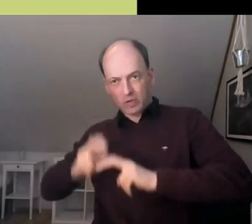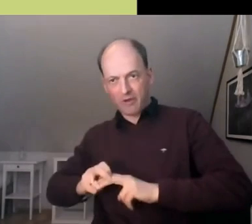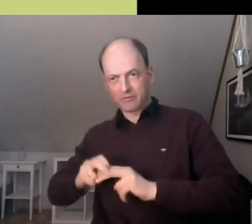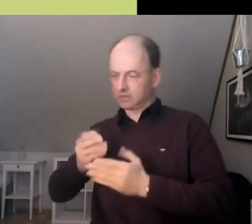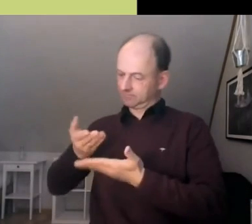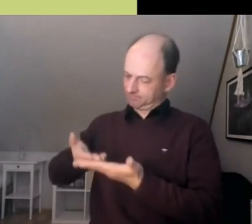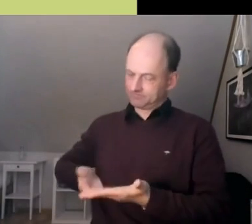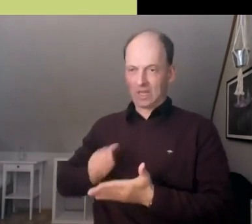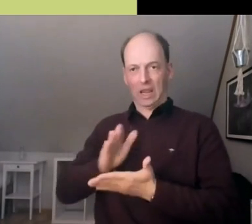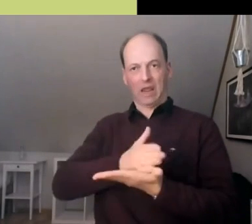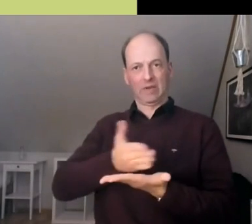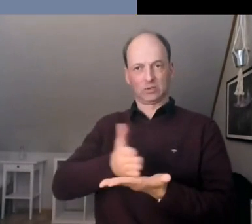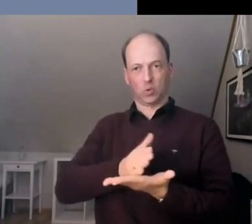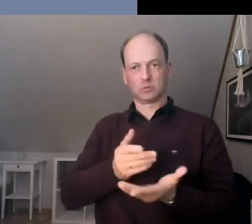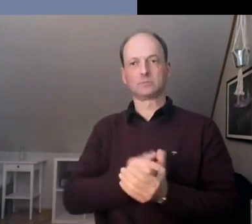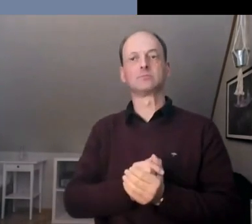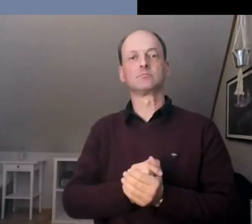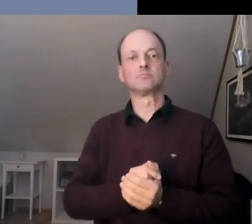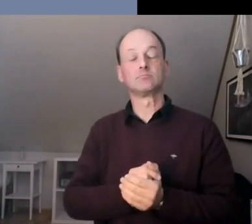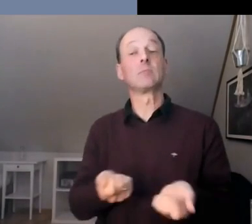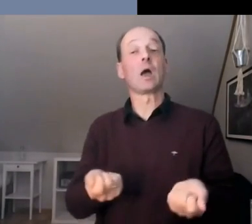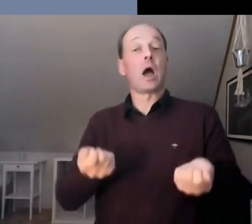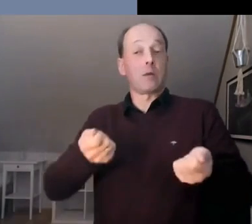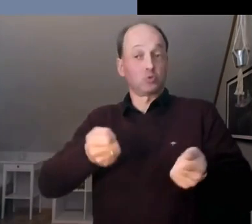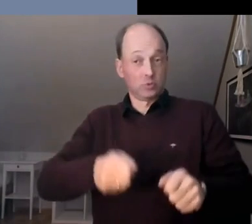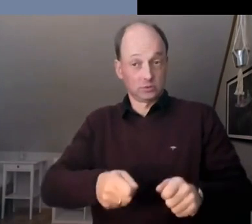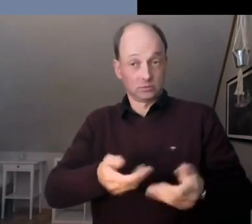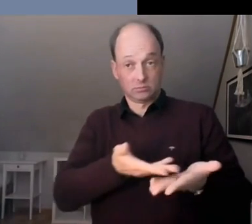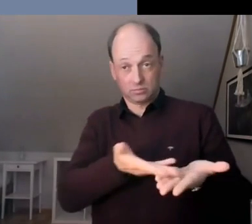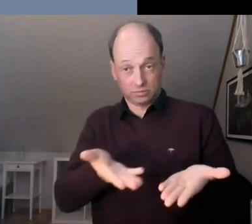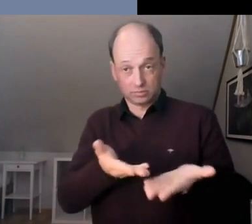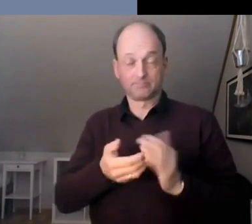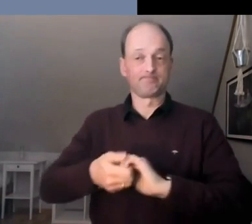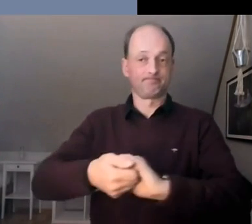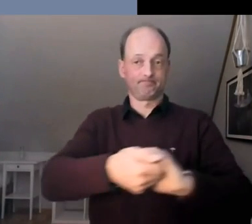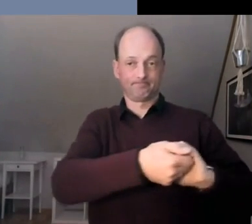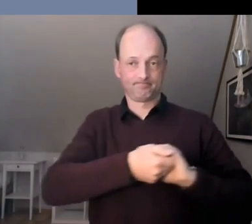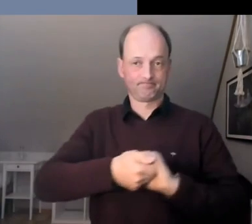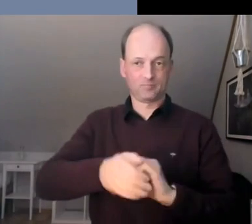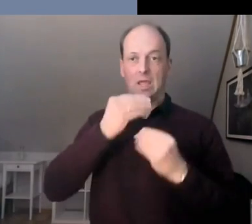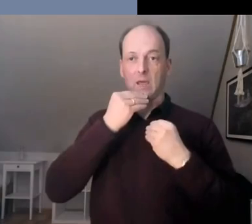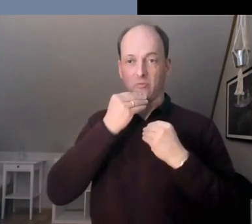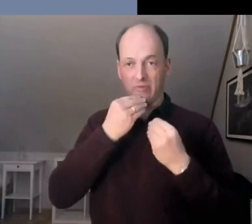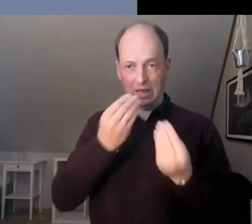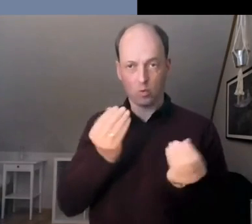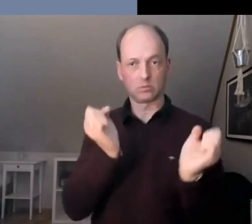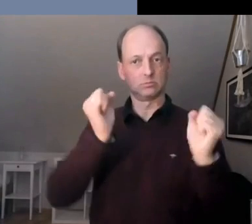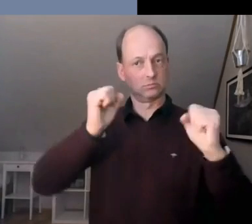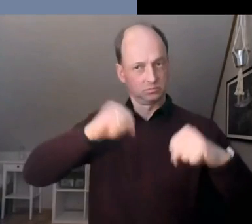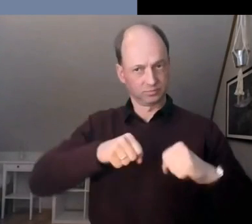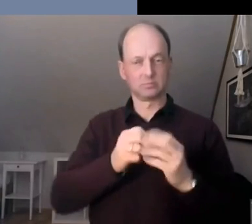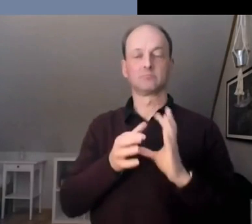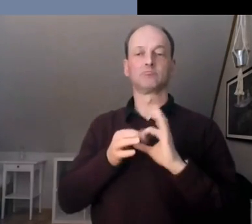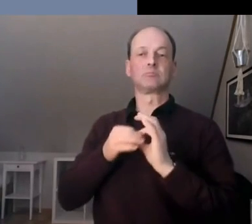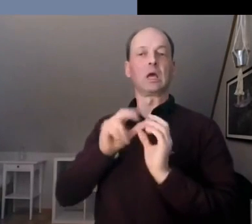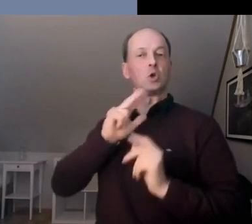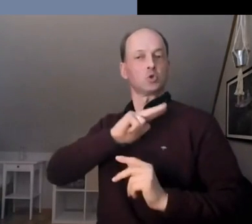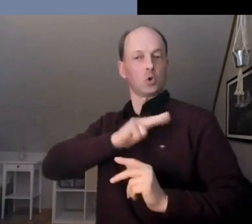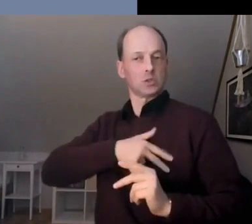wissenschaftlichen Erkenntnisse zu reflektieren. Abschließend erarbeiten sie gemeinsam Empfehlungen für eine sozial gerechte und